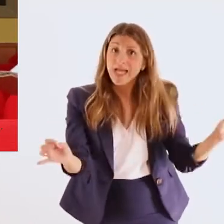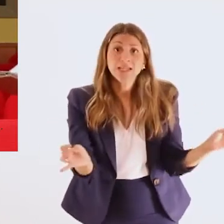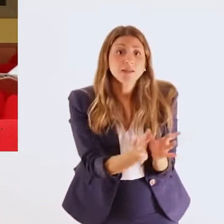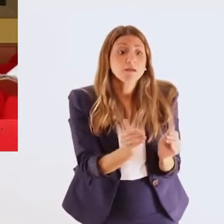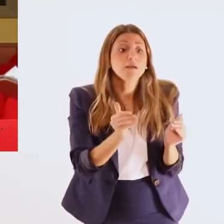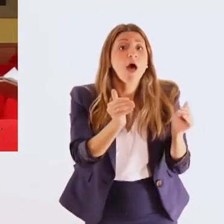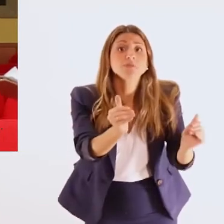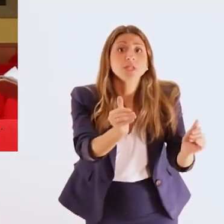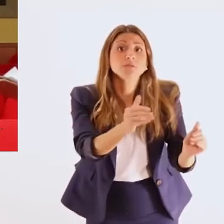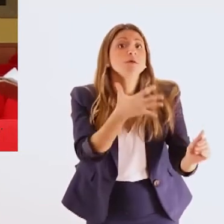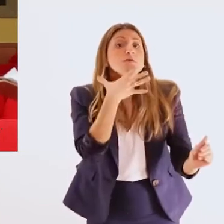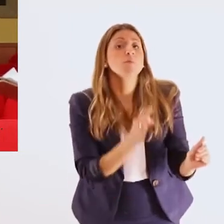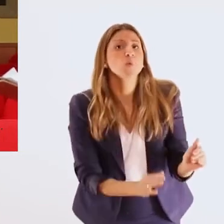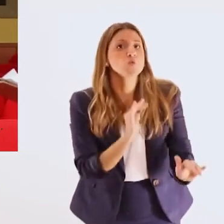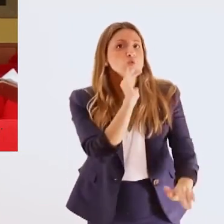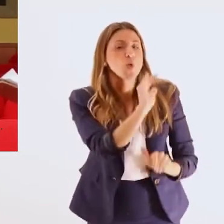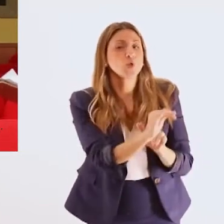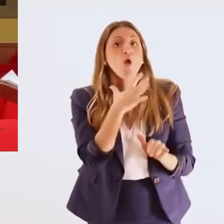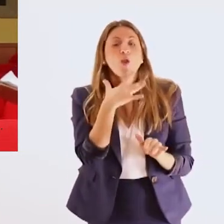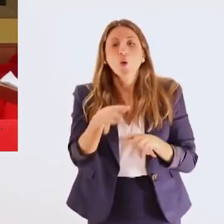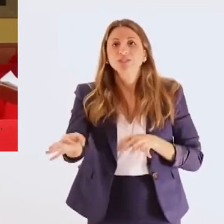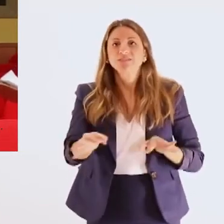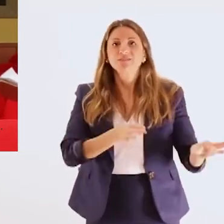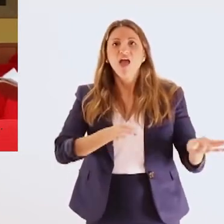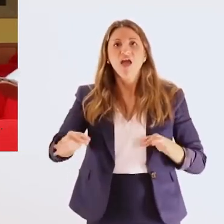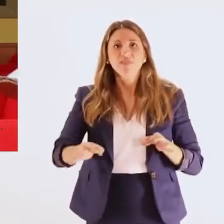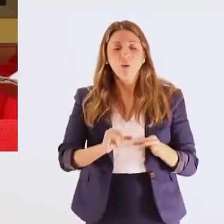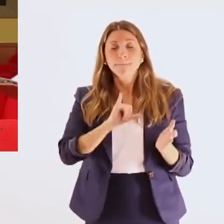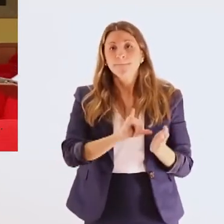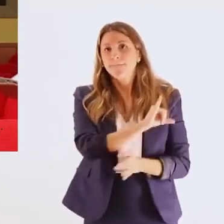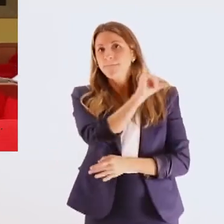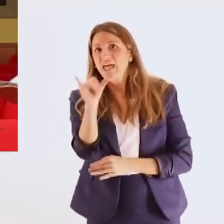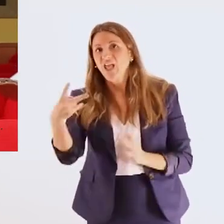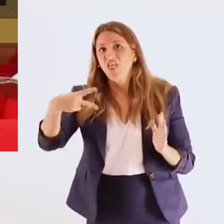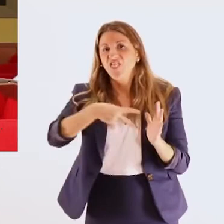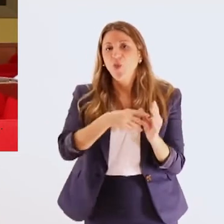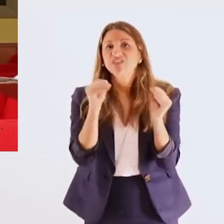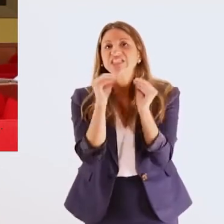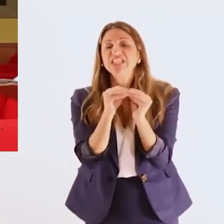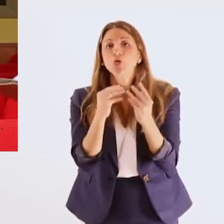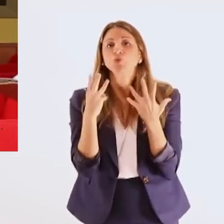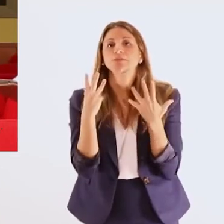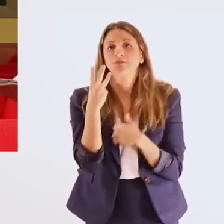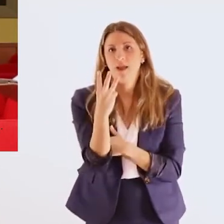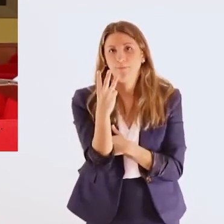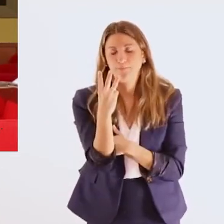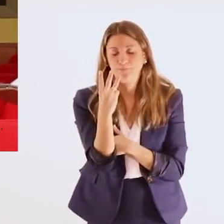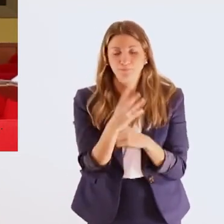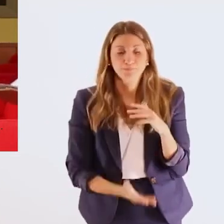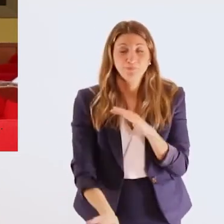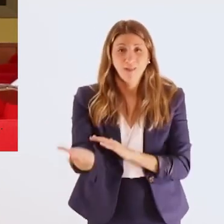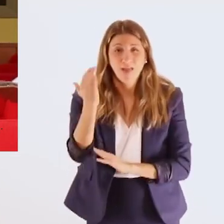χρονοδιαγράμματα αν δεν τα έχουν τηρήσει γιατί δεν τα έχουν τηρήσει γιατί θα πρέπει να πούμε ότι το Εθνικό Σχέδιο Δράσης έχει ορίζοντα